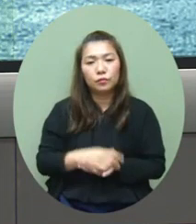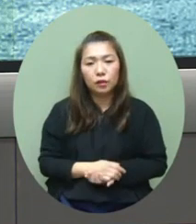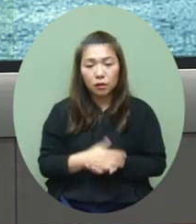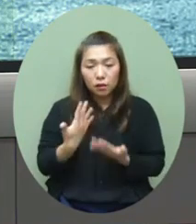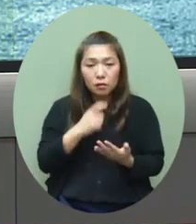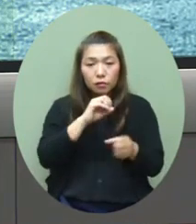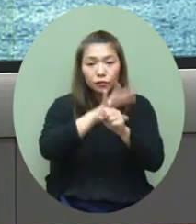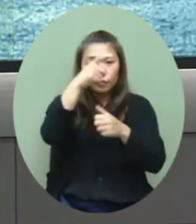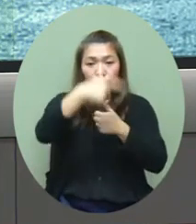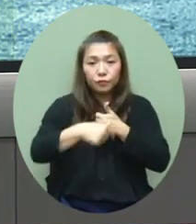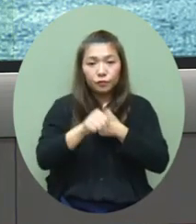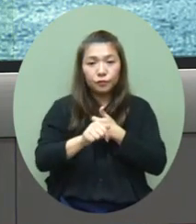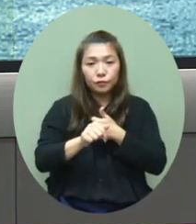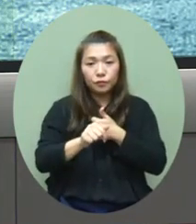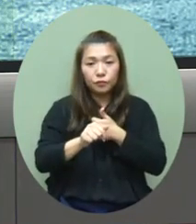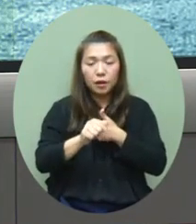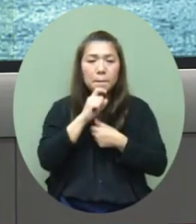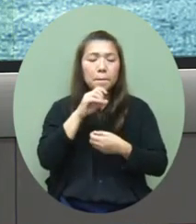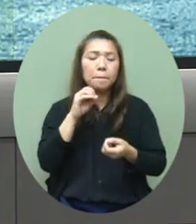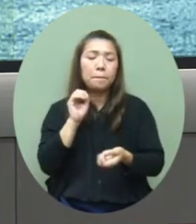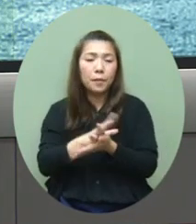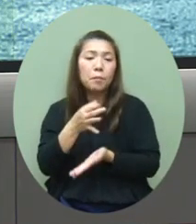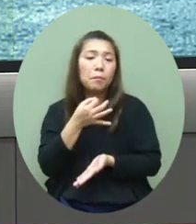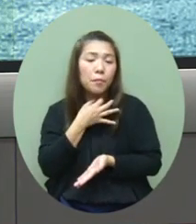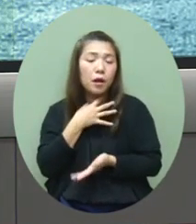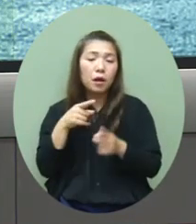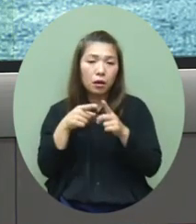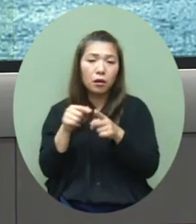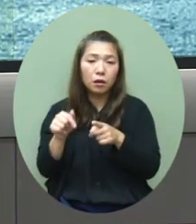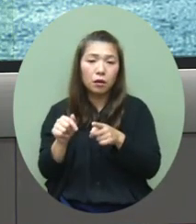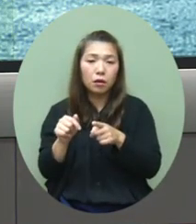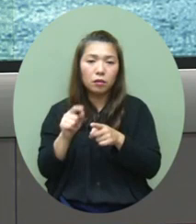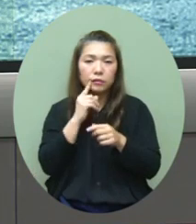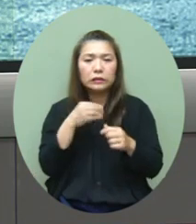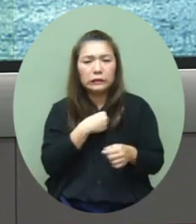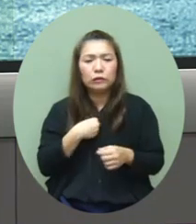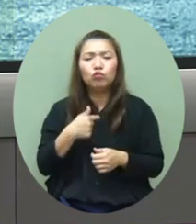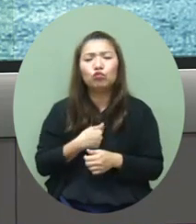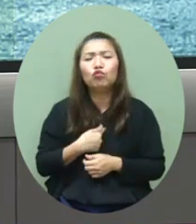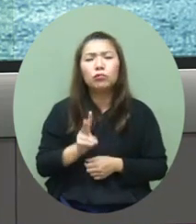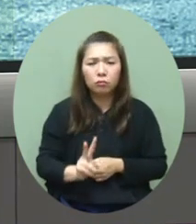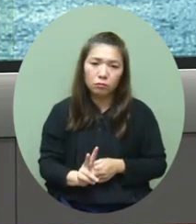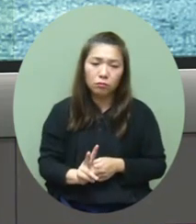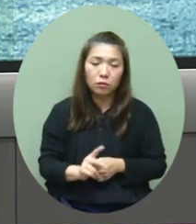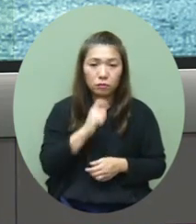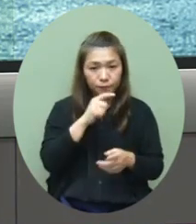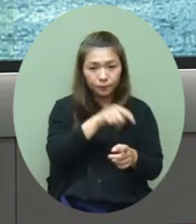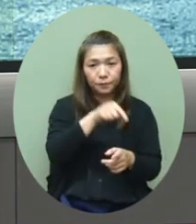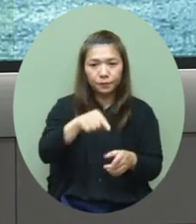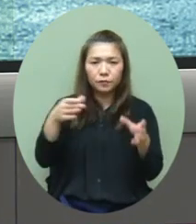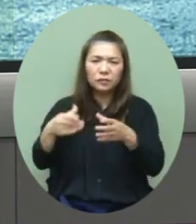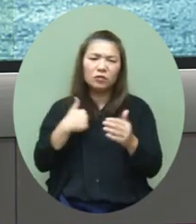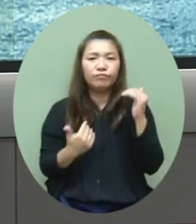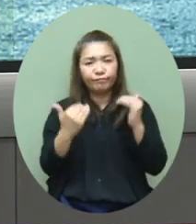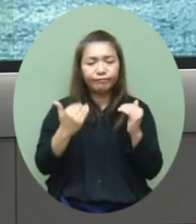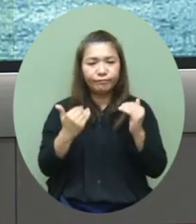病人之外也都是有一些沒有確診的病人其實他們都有一些醫療上的需要所以兩者都要